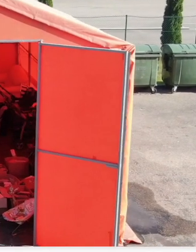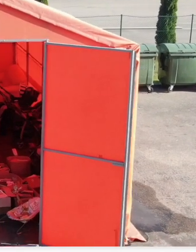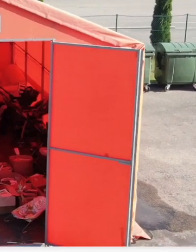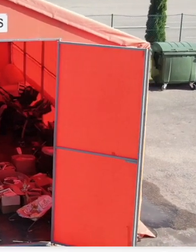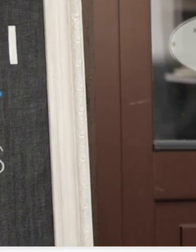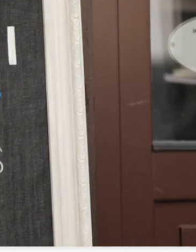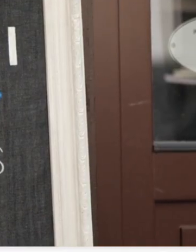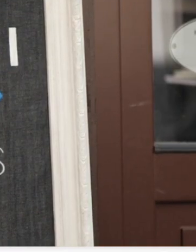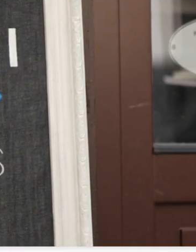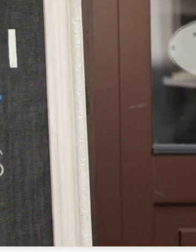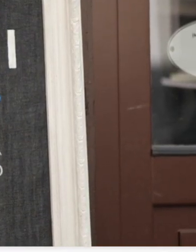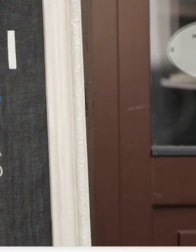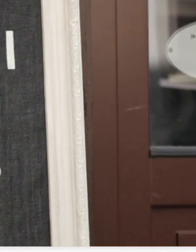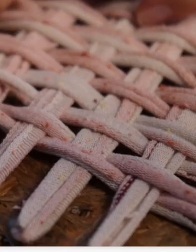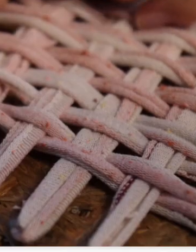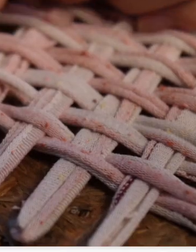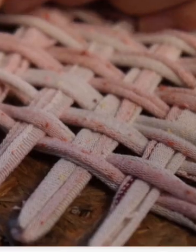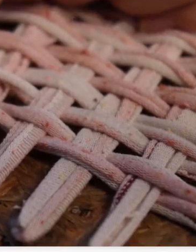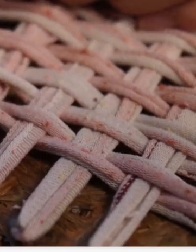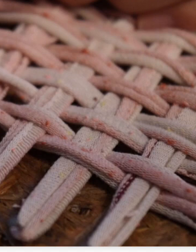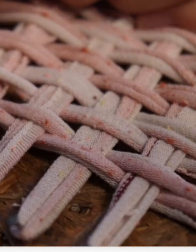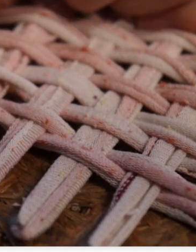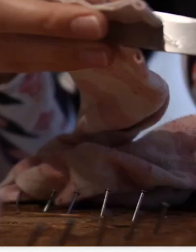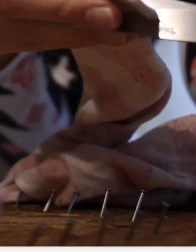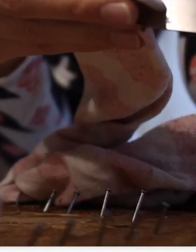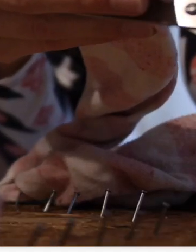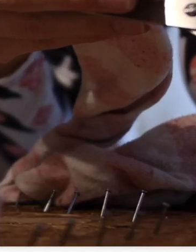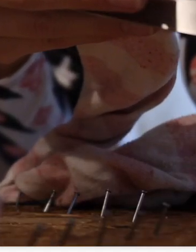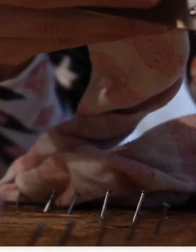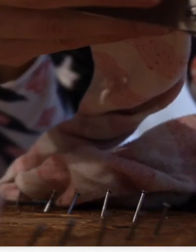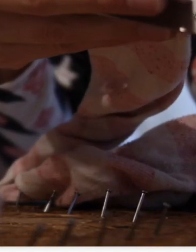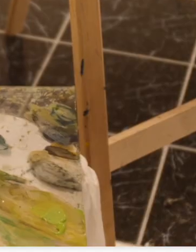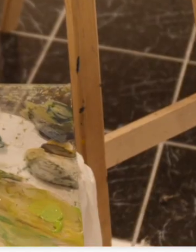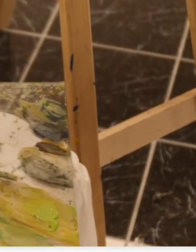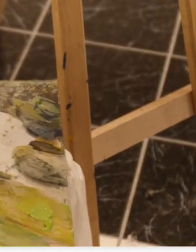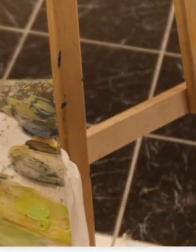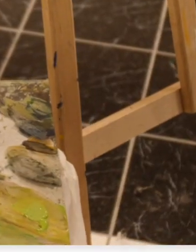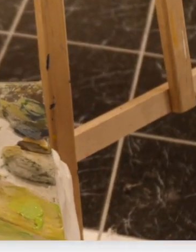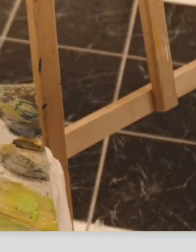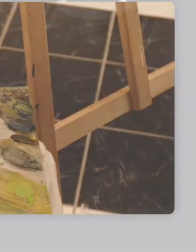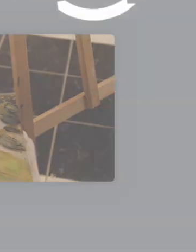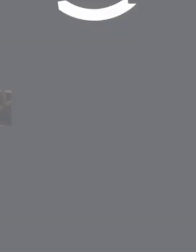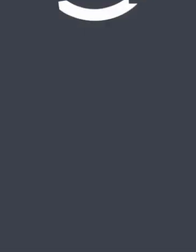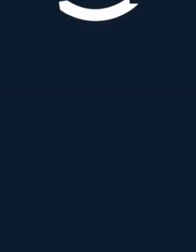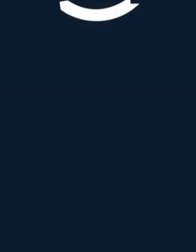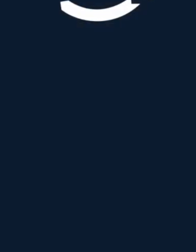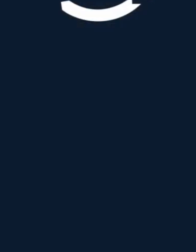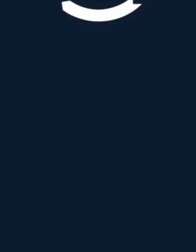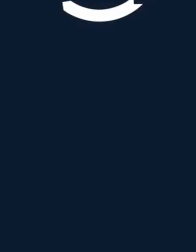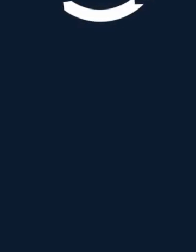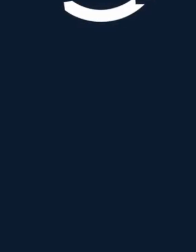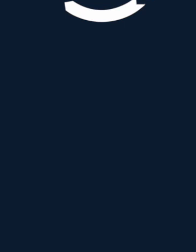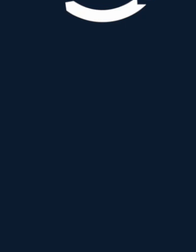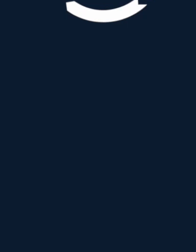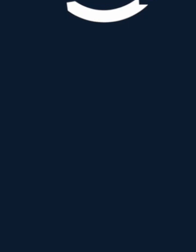jai pročiai ir pamokos,